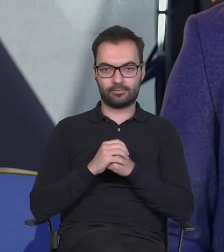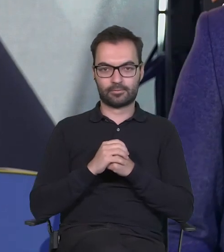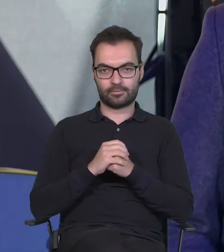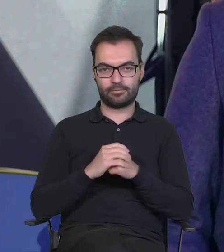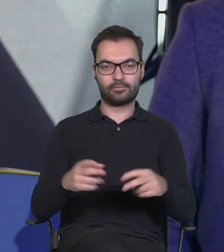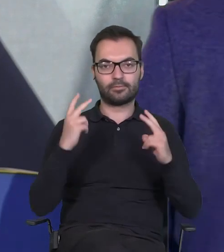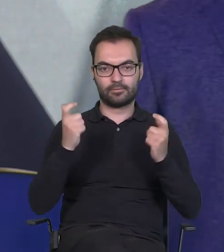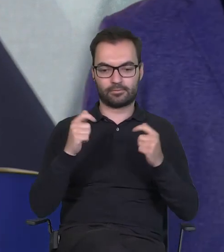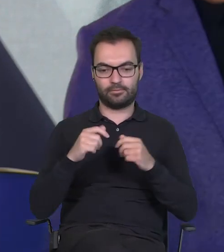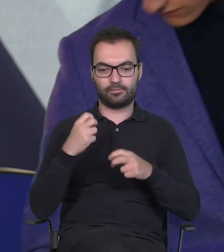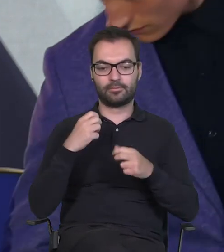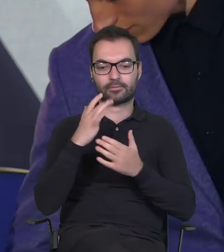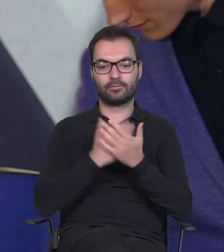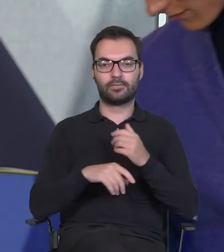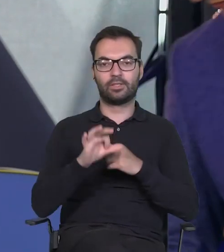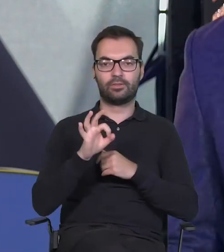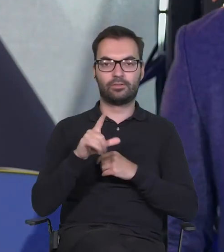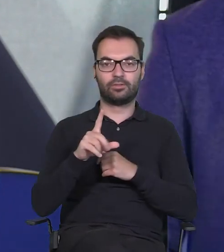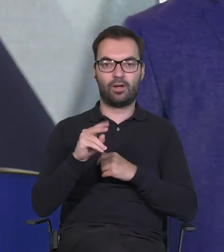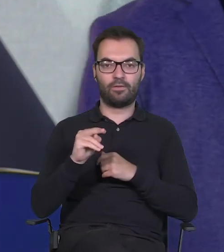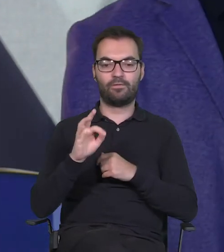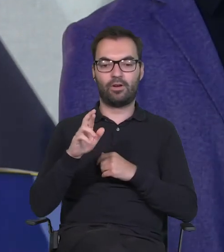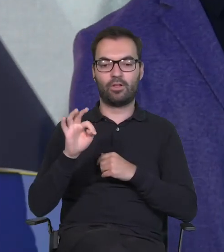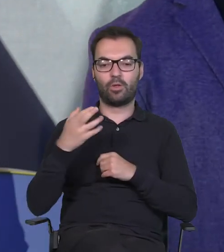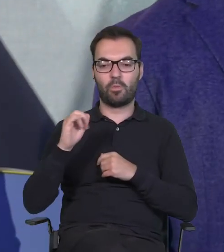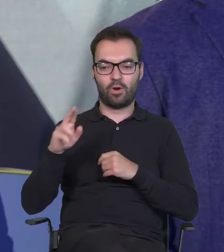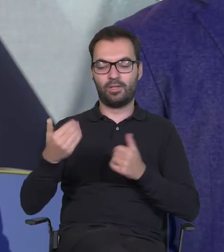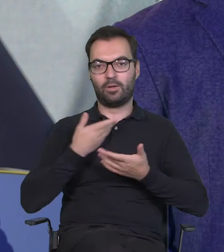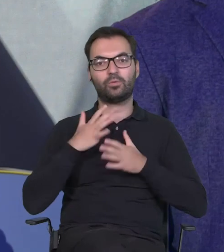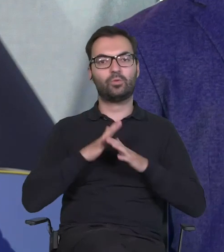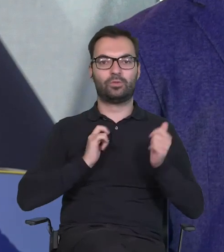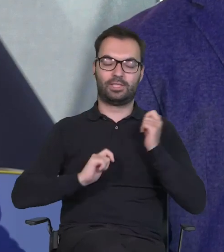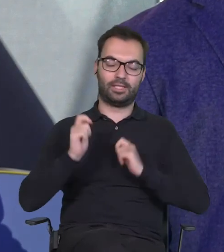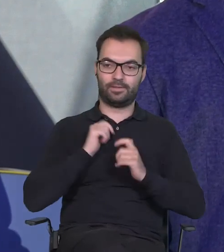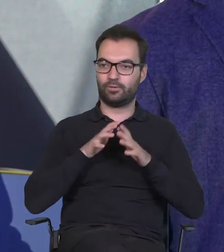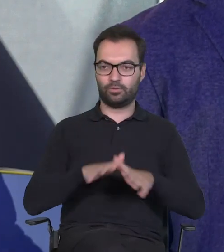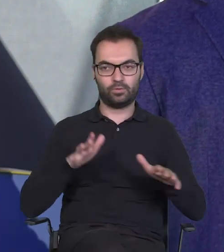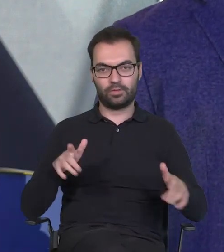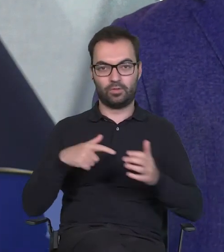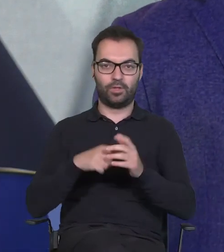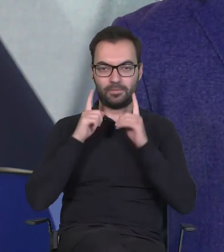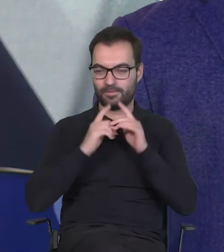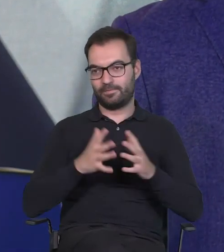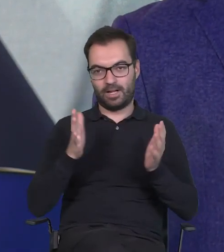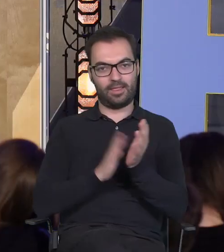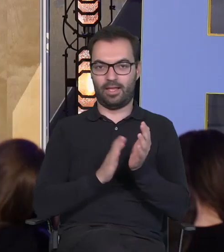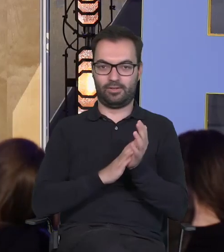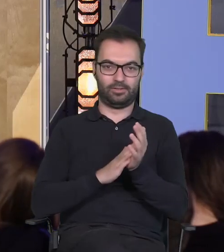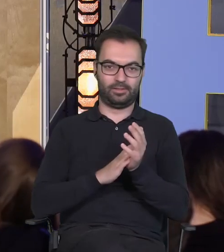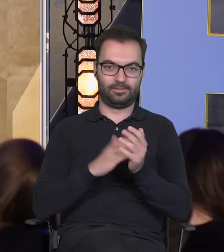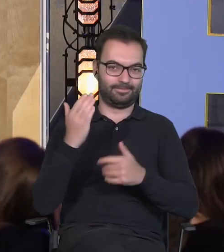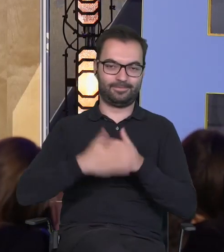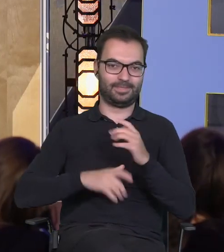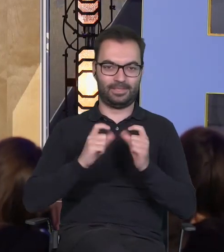Przede wszystkim program Soul for Tomorrow dał nam dużo satysfakcji i myślę, że to było taką prawdziwą nagrodą całego programu